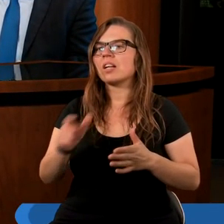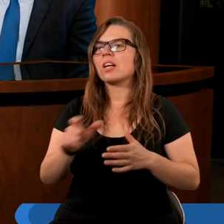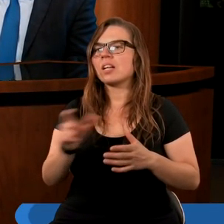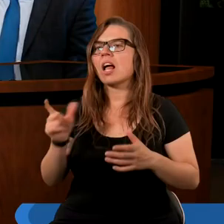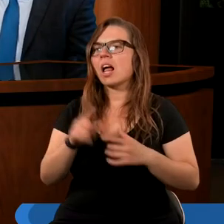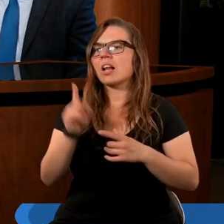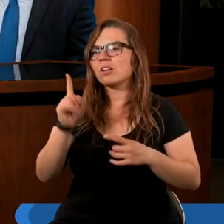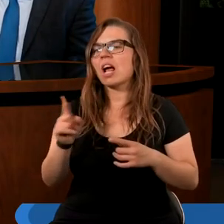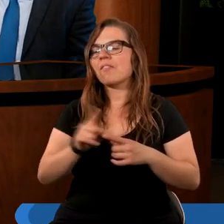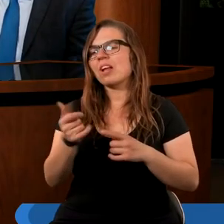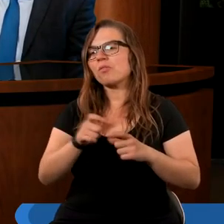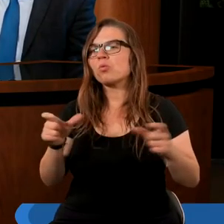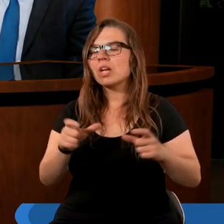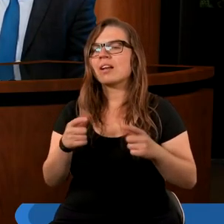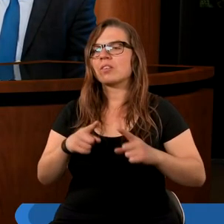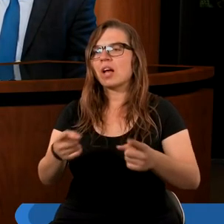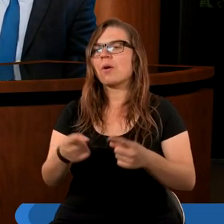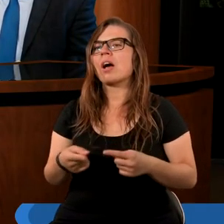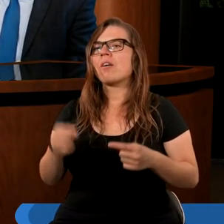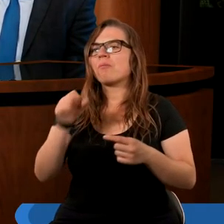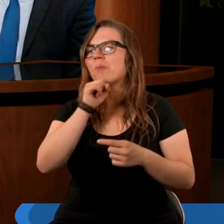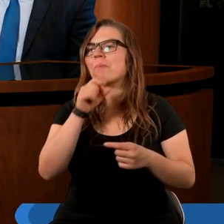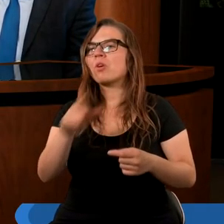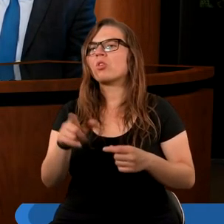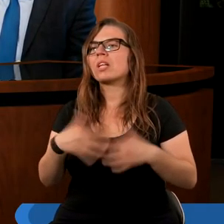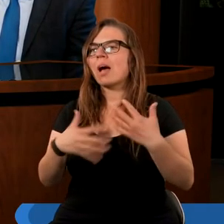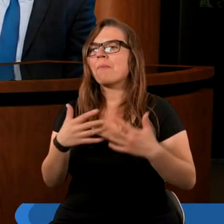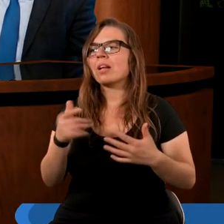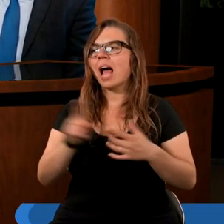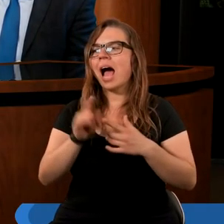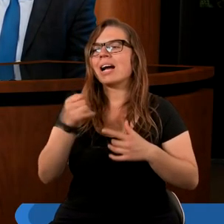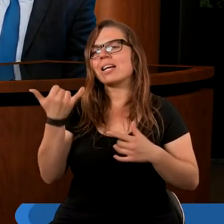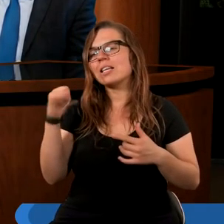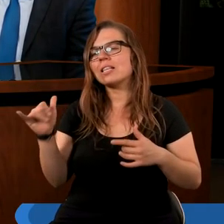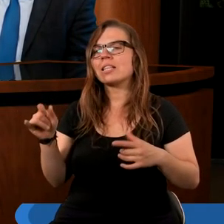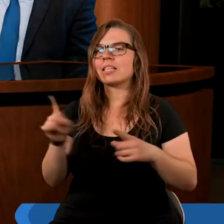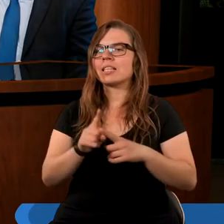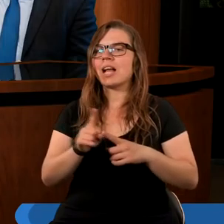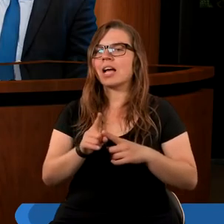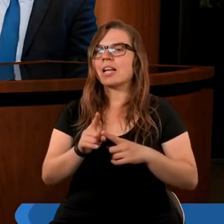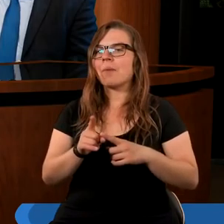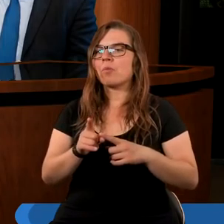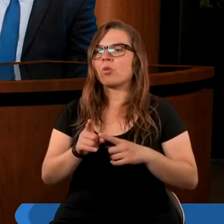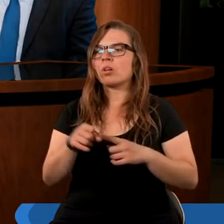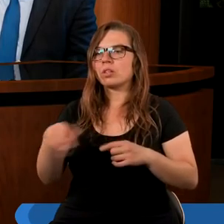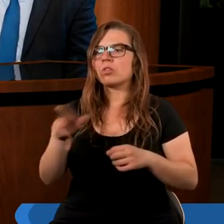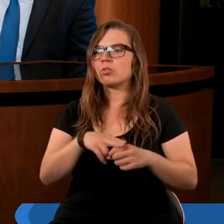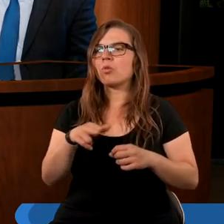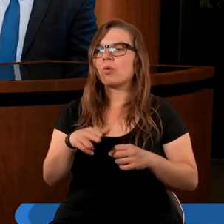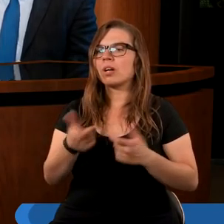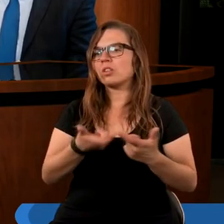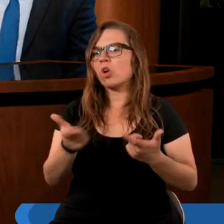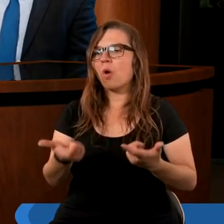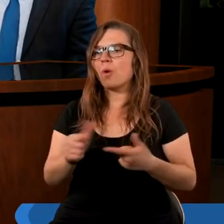Jana, ale i na czasy współczesne. Babilon to zamieszanie, tak jak początki Babilonu, prawda, od wieży Babel,